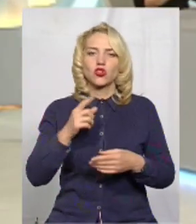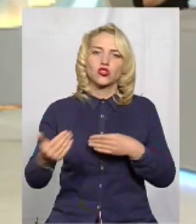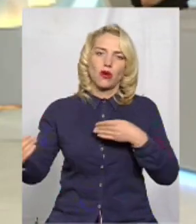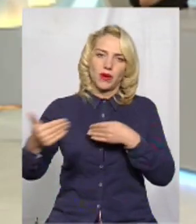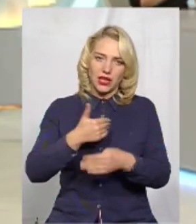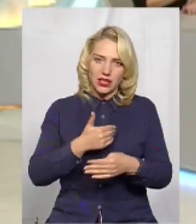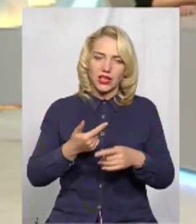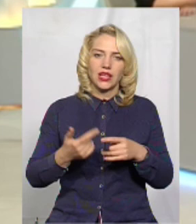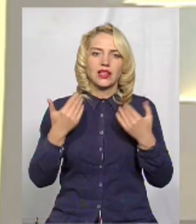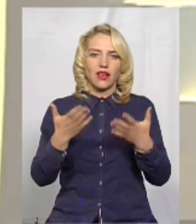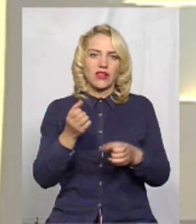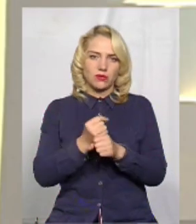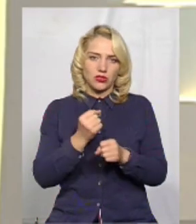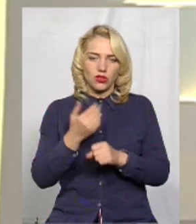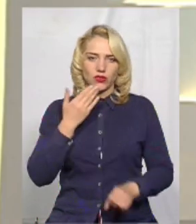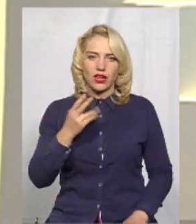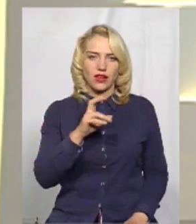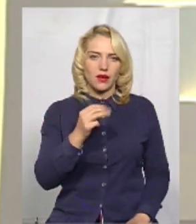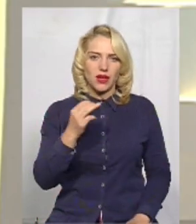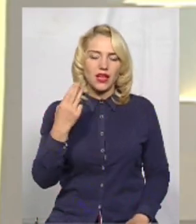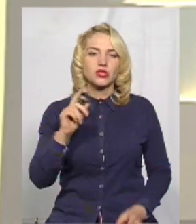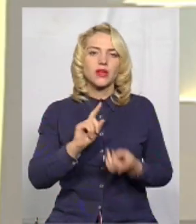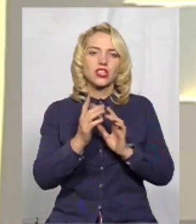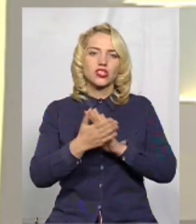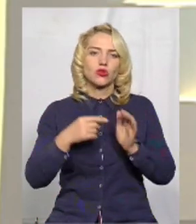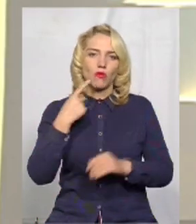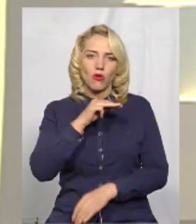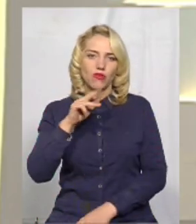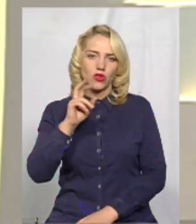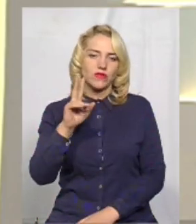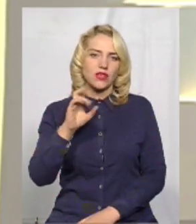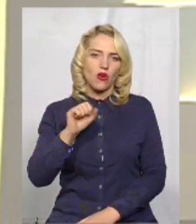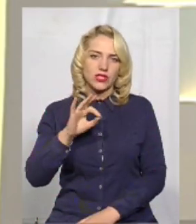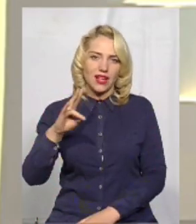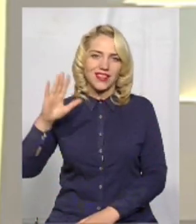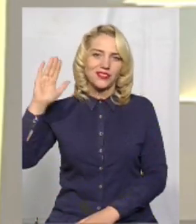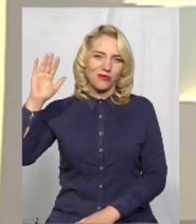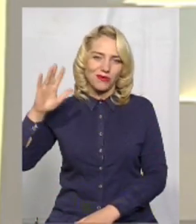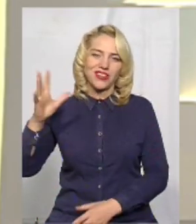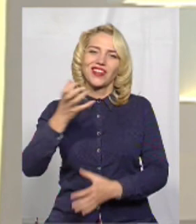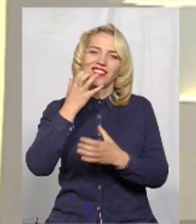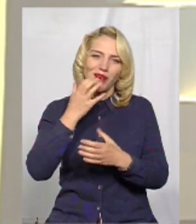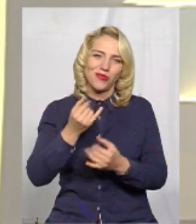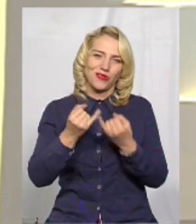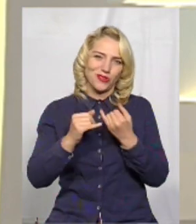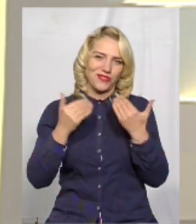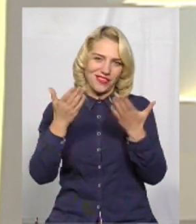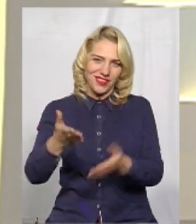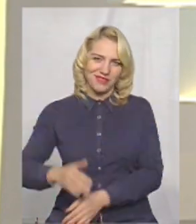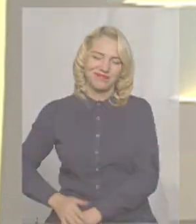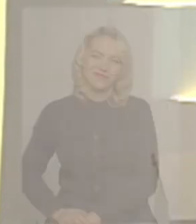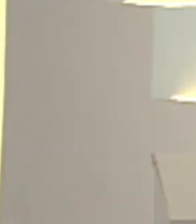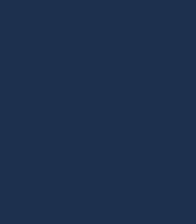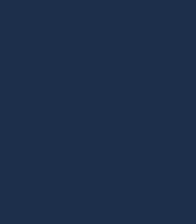приїхали. Для вас працювала ведуча Олена Кеміняш, на жестову мову перекладала Оксана Фіновська. Усім теплого жовтня і нехай щастить.